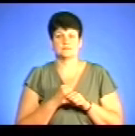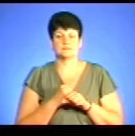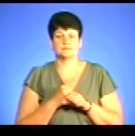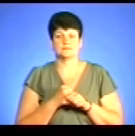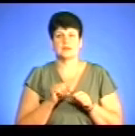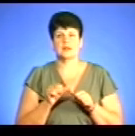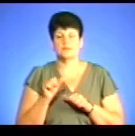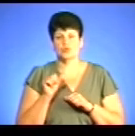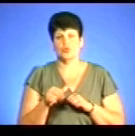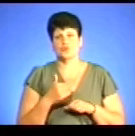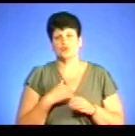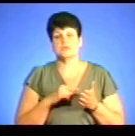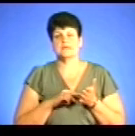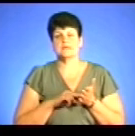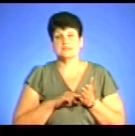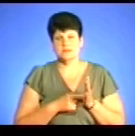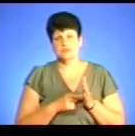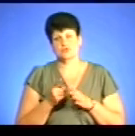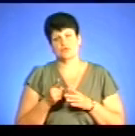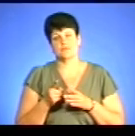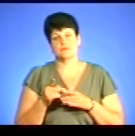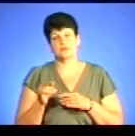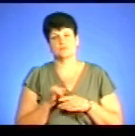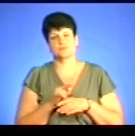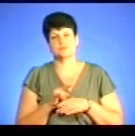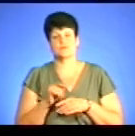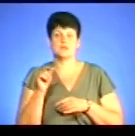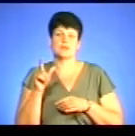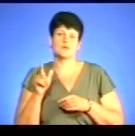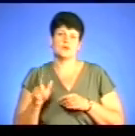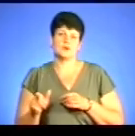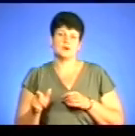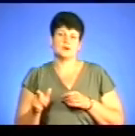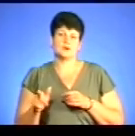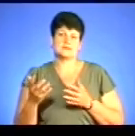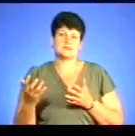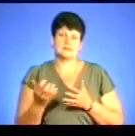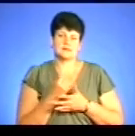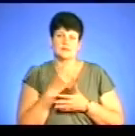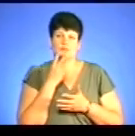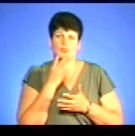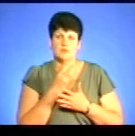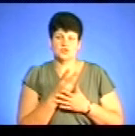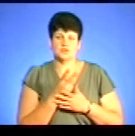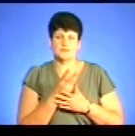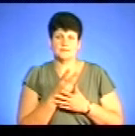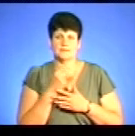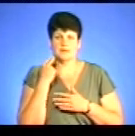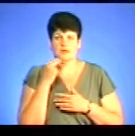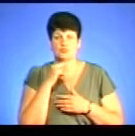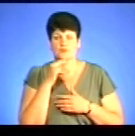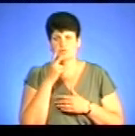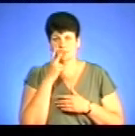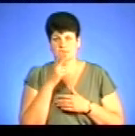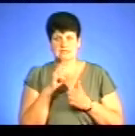Окрім того, я хочу назначити, що фальсифікований алкоголь виявити, чи як то побачити, саме краще це уважно дивитися на